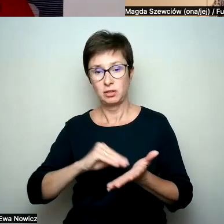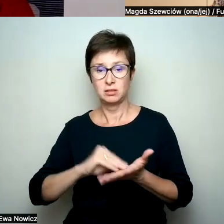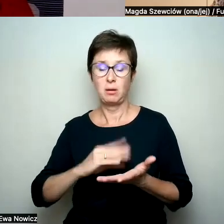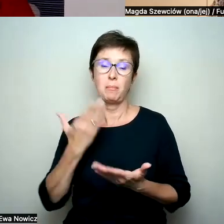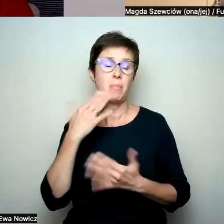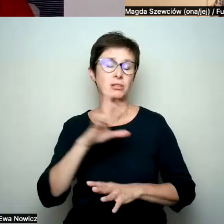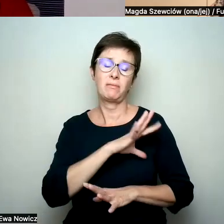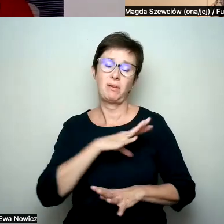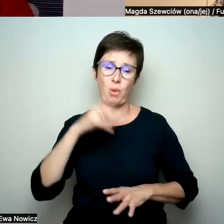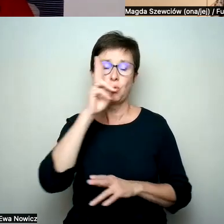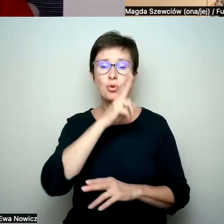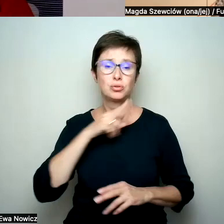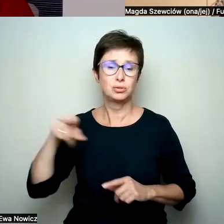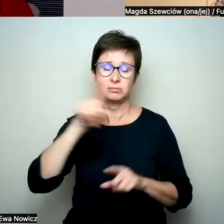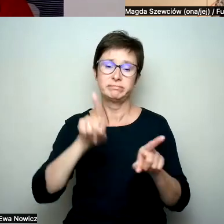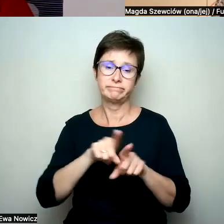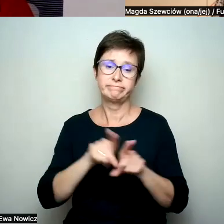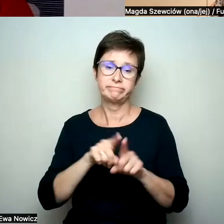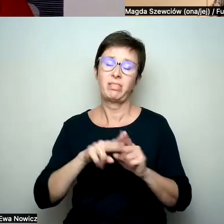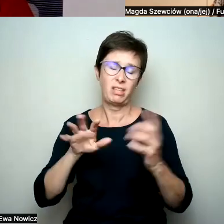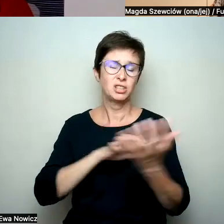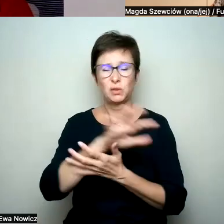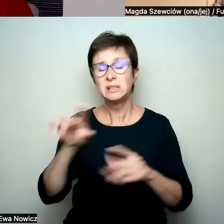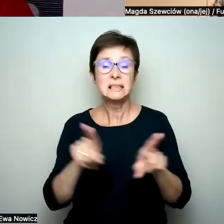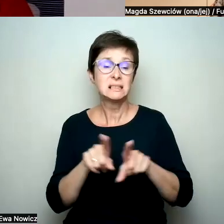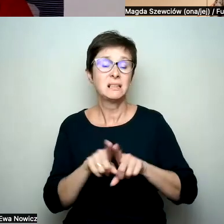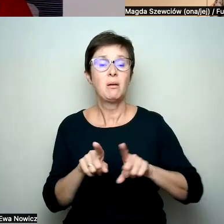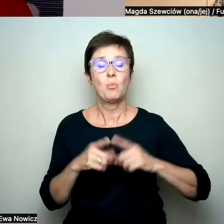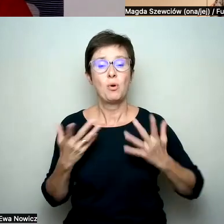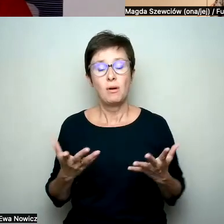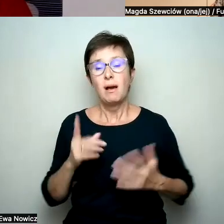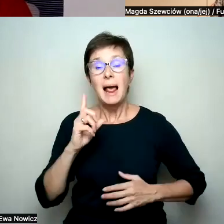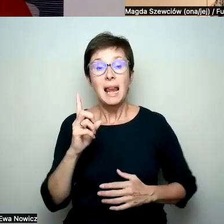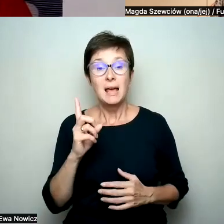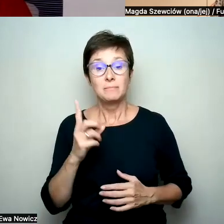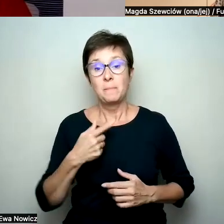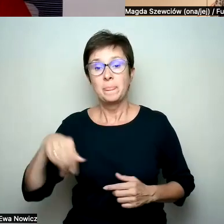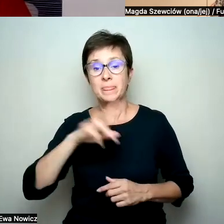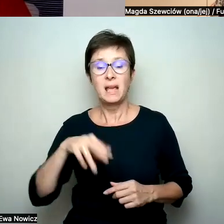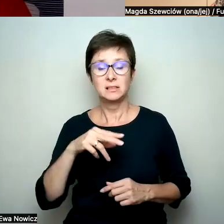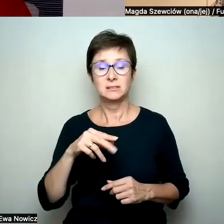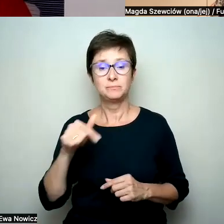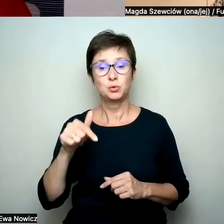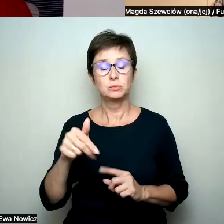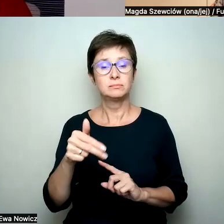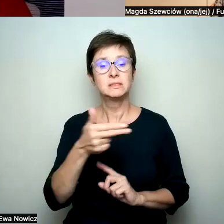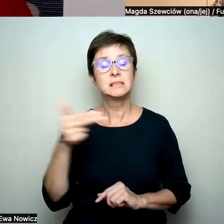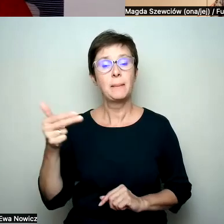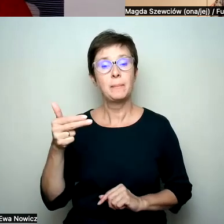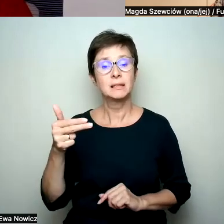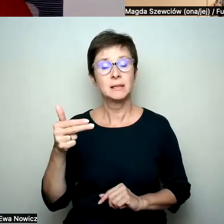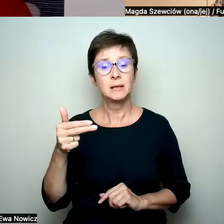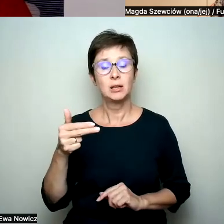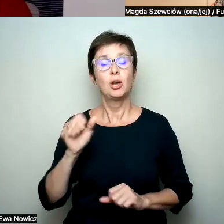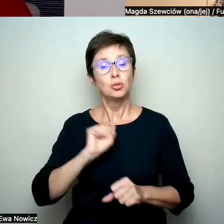rodziców w tym kraju i na świecie przypuszczam. Natomiast jeśli chodzi o nasz kontekst, to są na